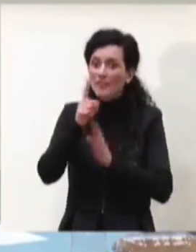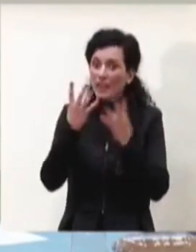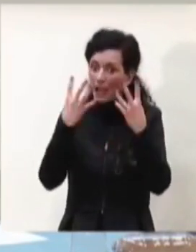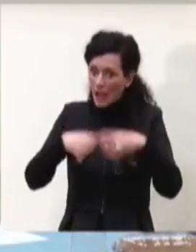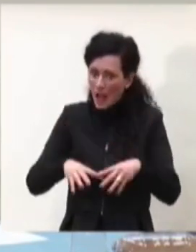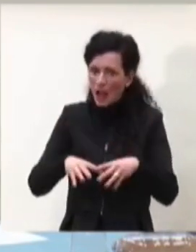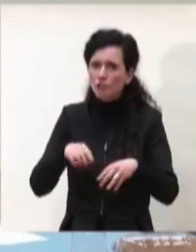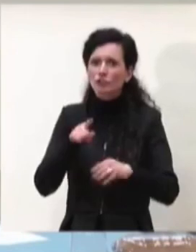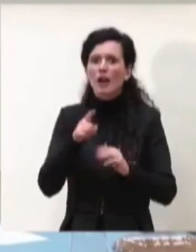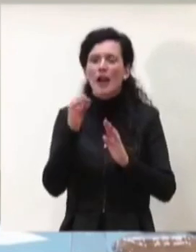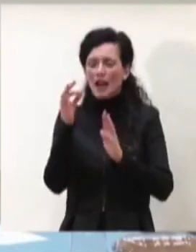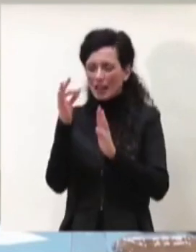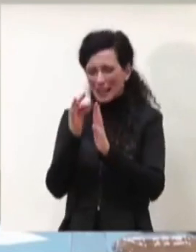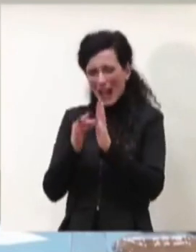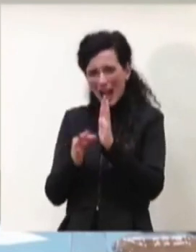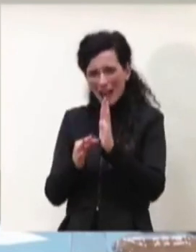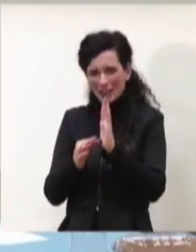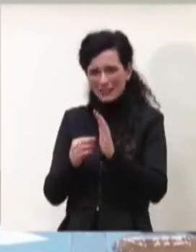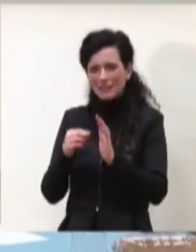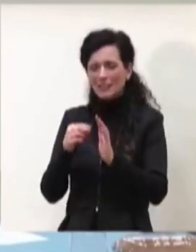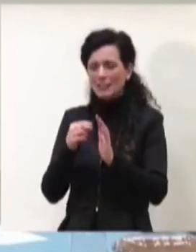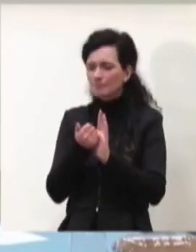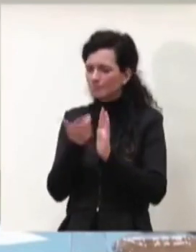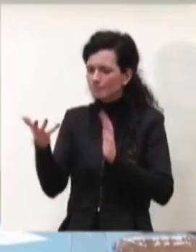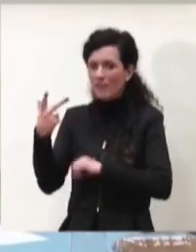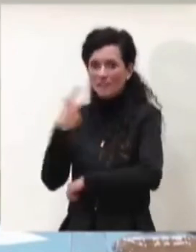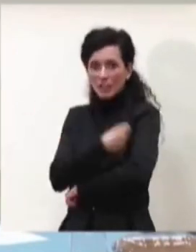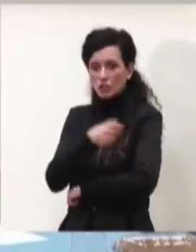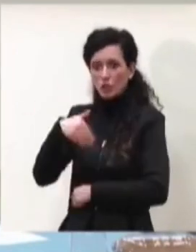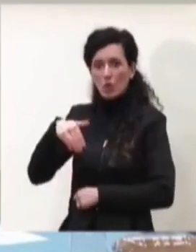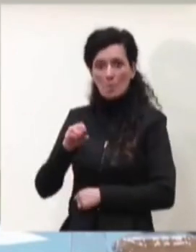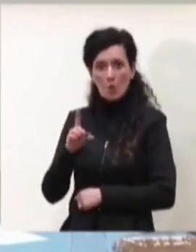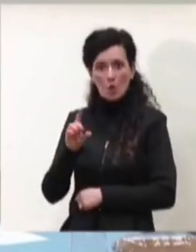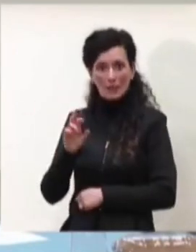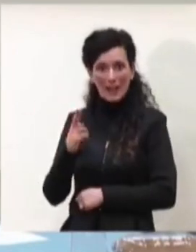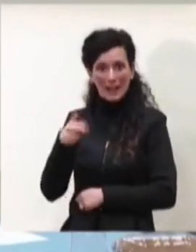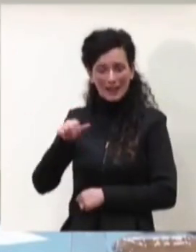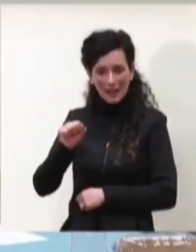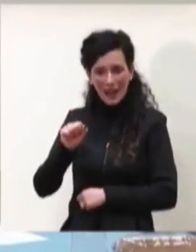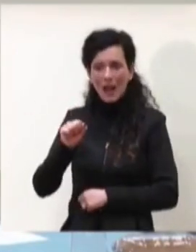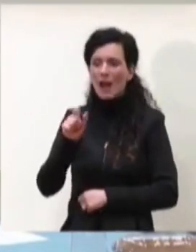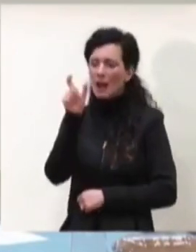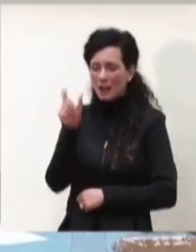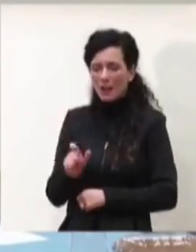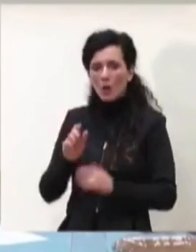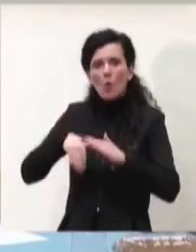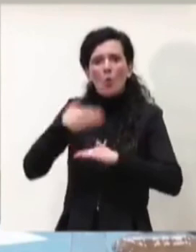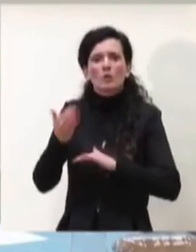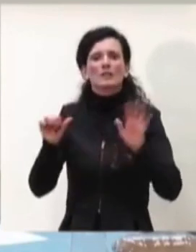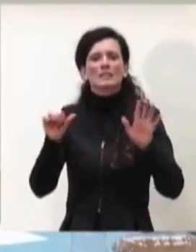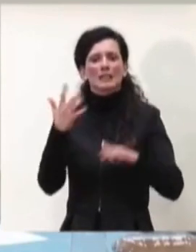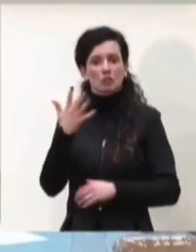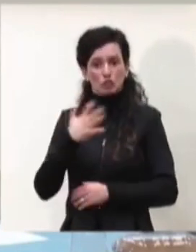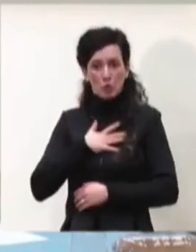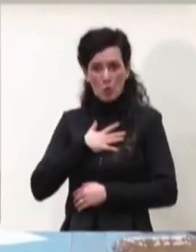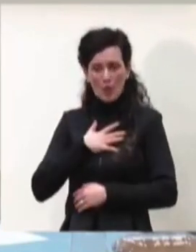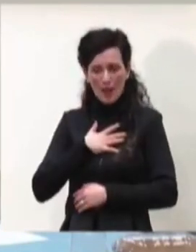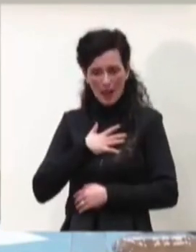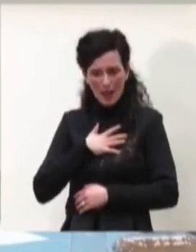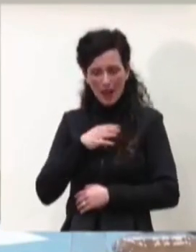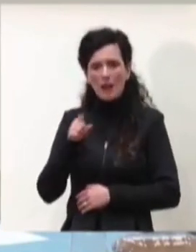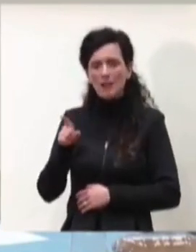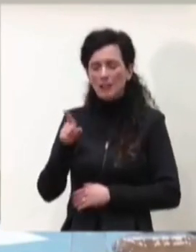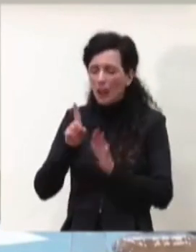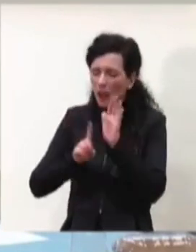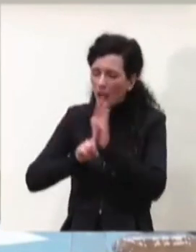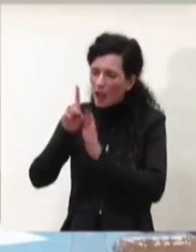vaccino moderna indicano nei soggetti ultra 65 anni delle percentuali di efficacia